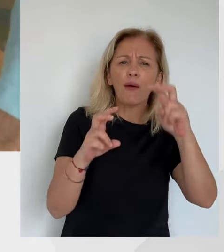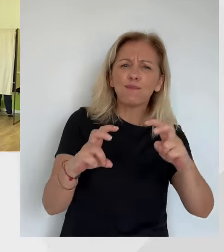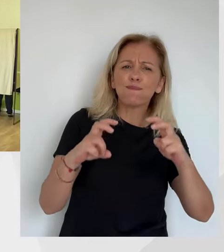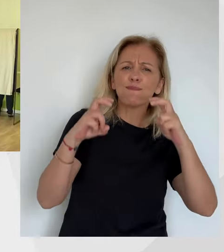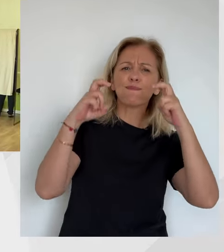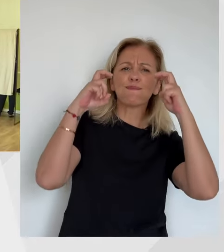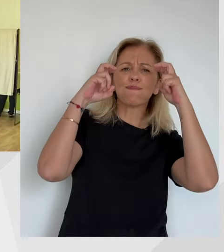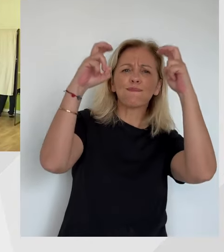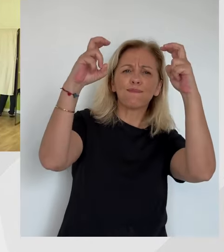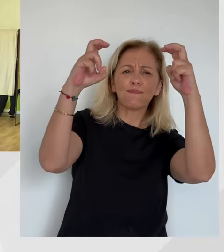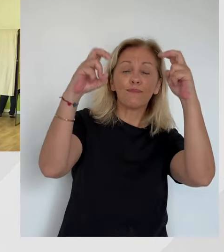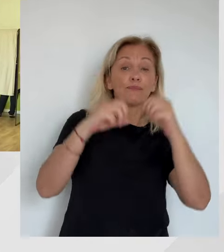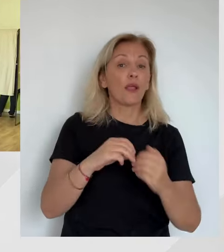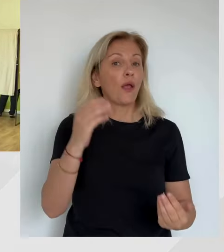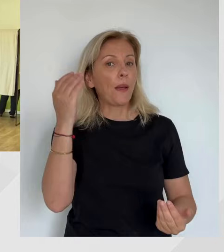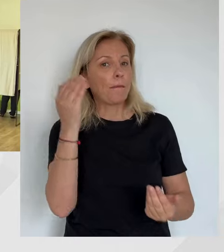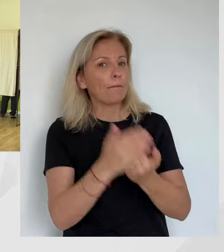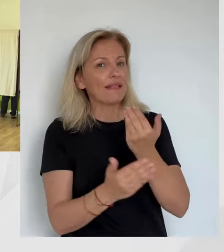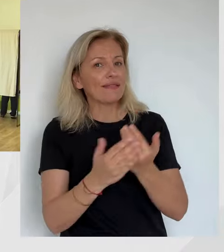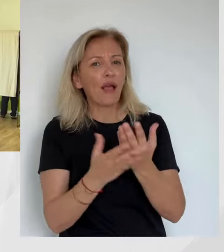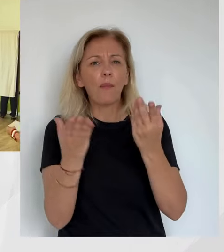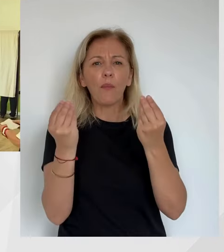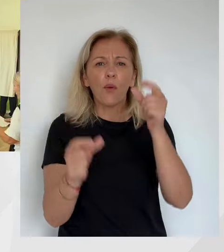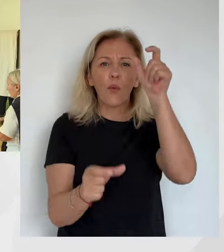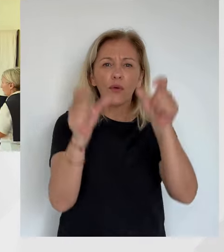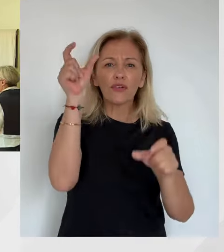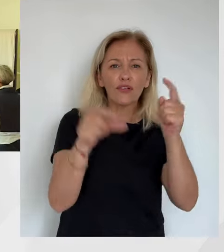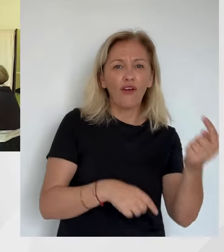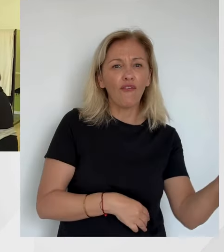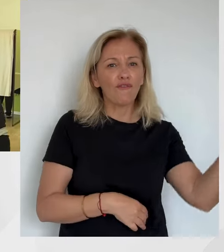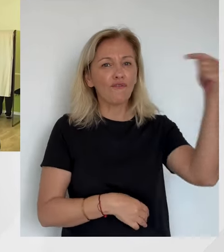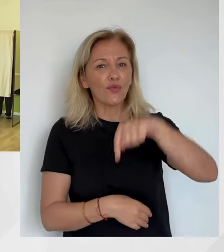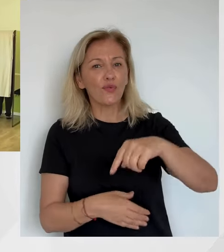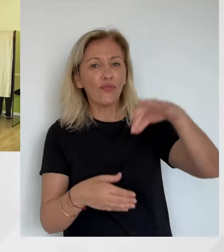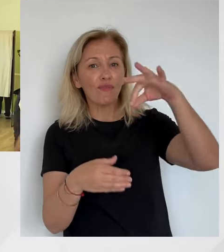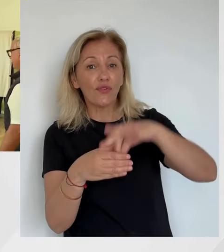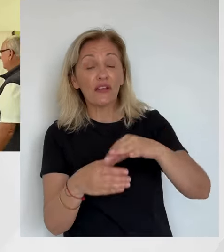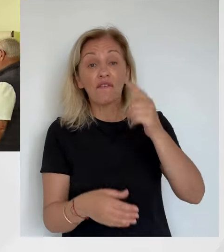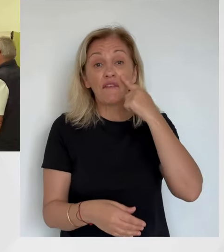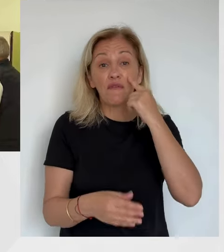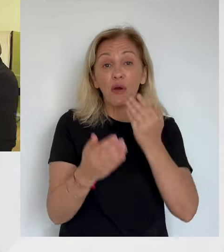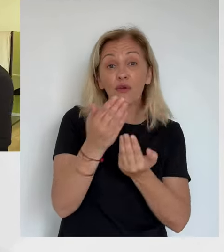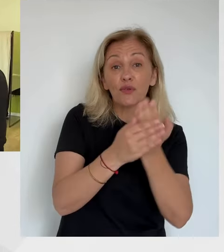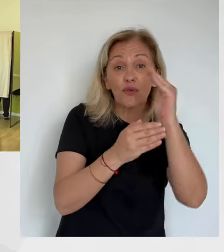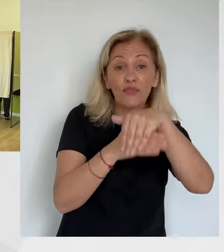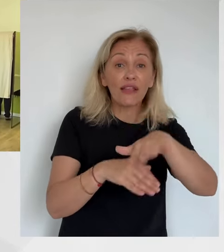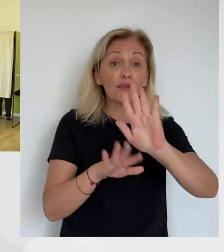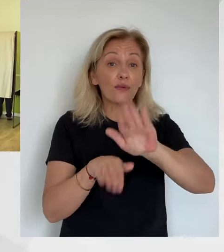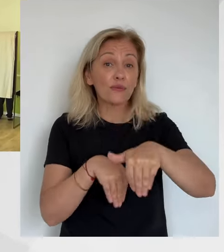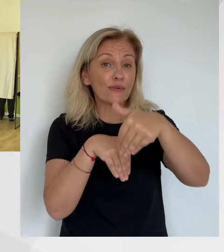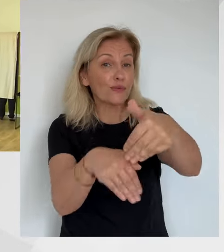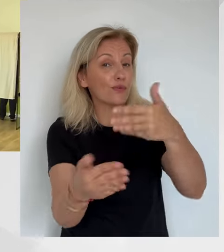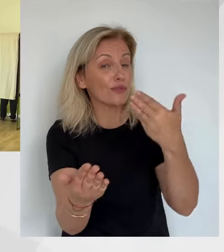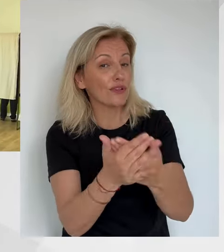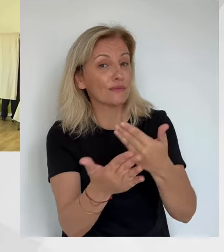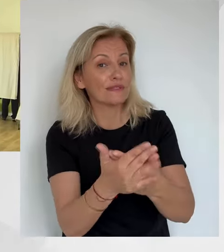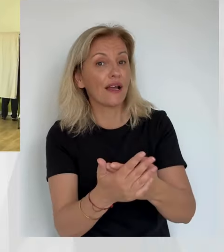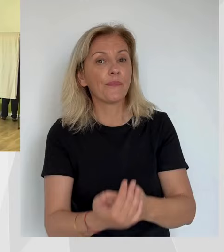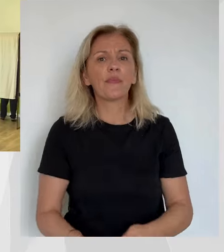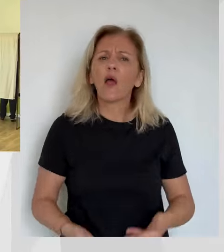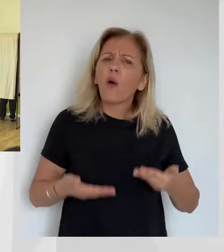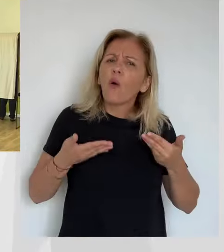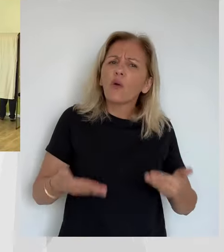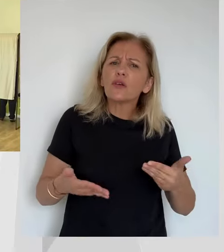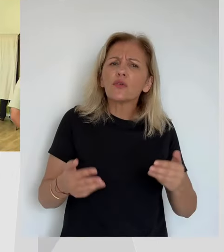participation. Beaucoup de monde est venu voter dès ce matin. Donc on va voir si ça se confirme dans la journée. Au niveau participation, qu'est-ce que vous attendez